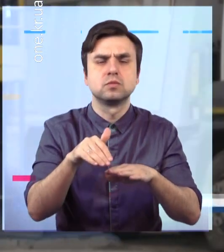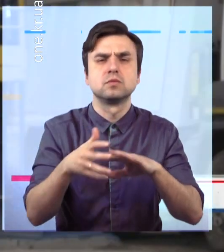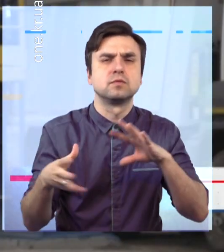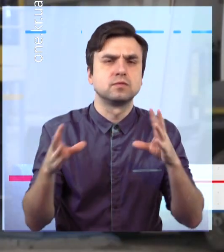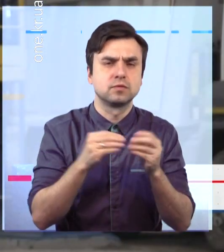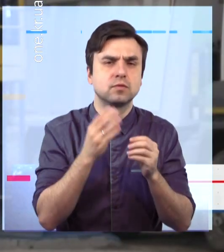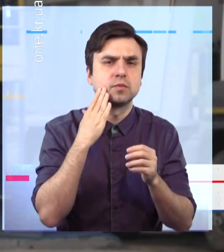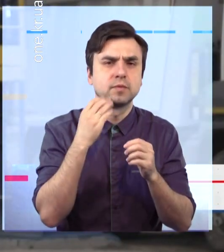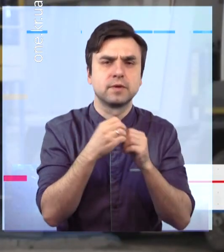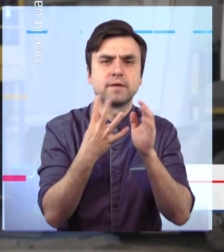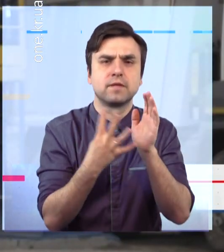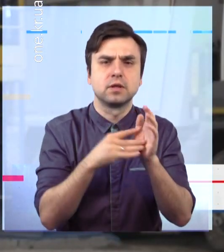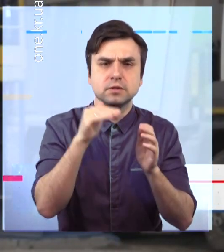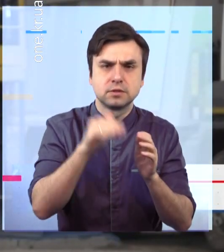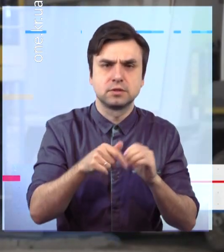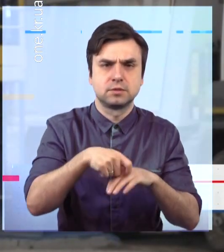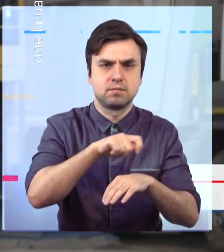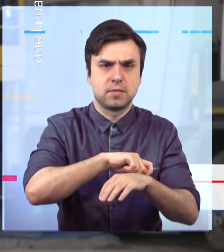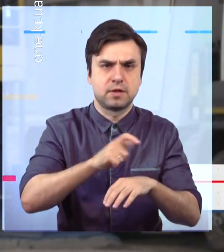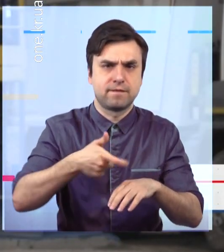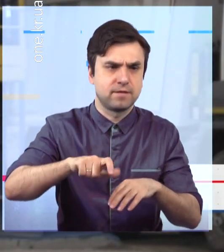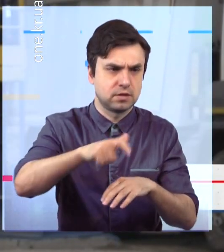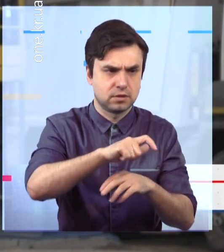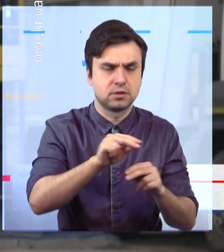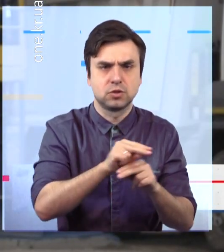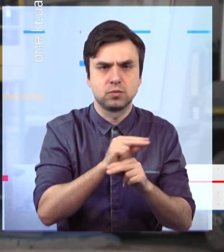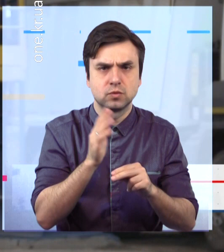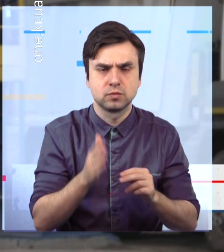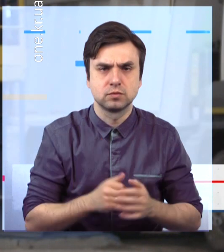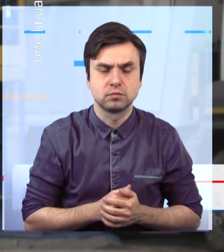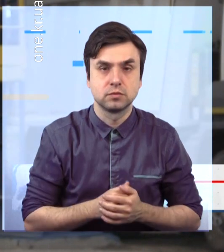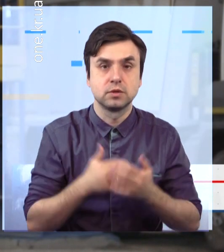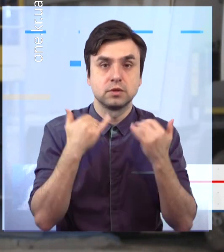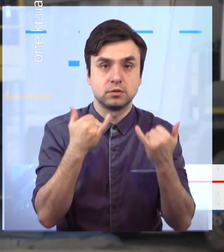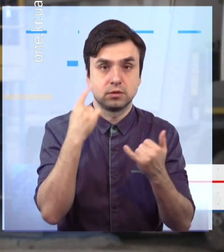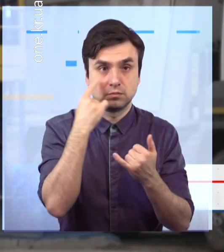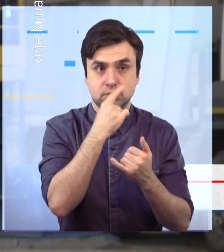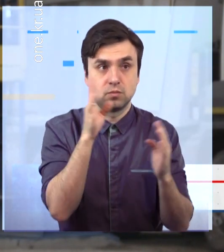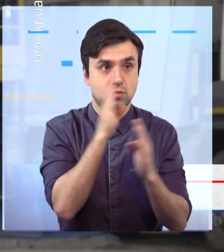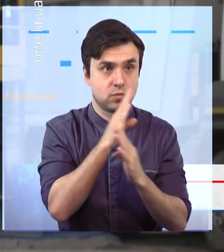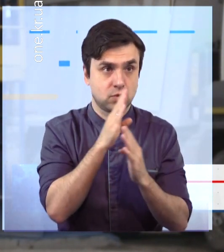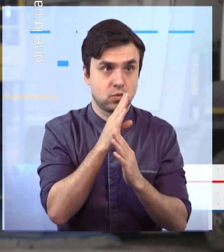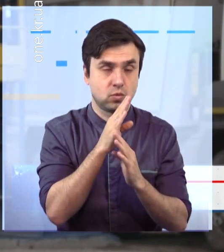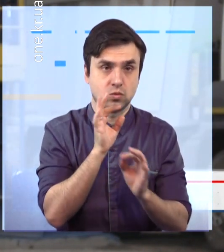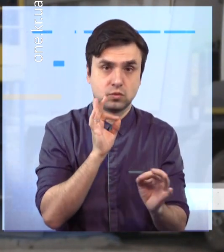Зараз, як тільки погода стабілізувалася, ми розпочали ремонти під призов.